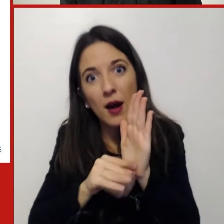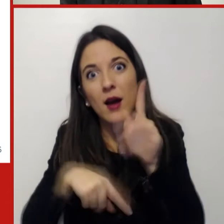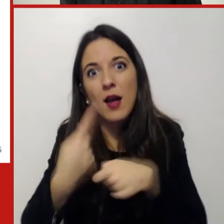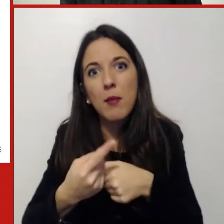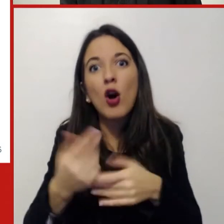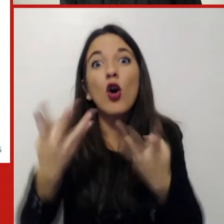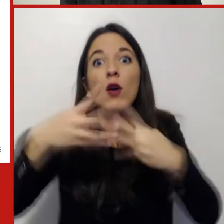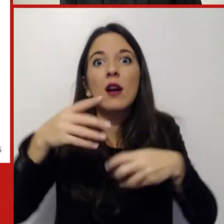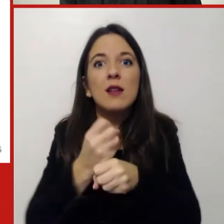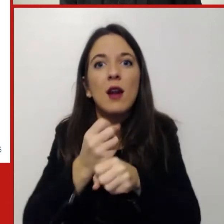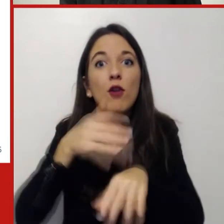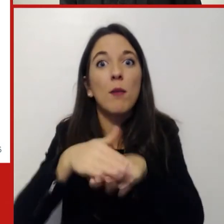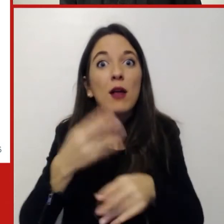lavoro.